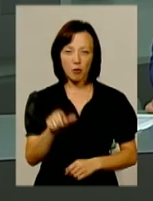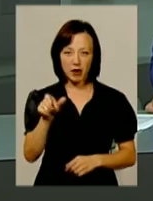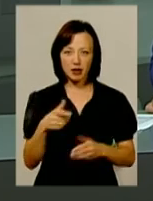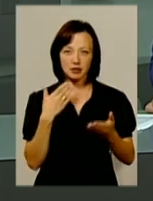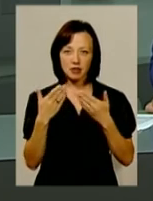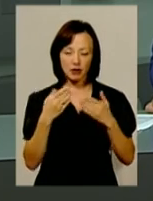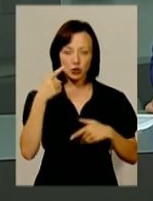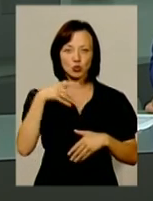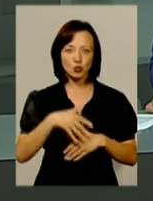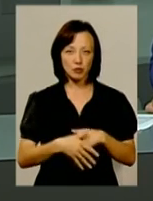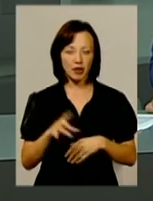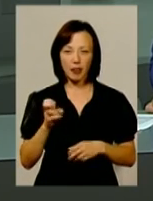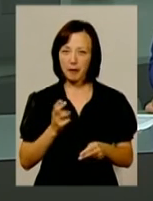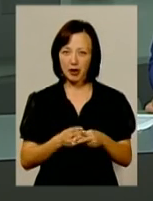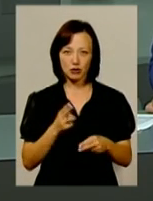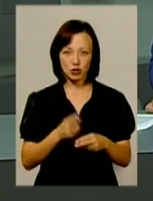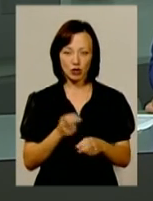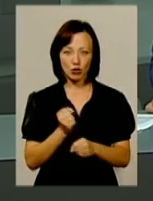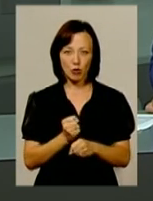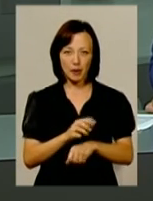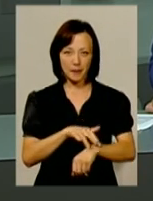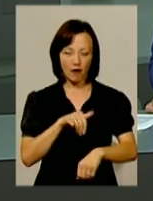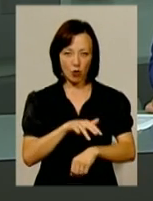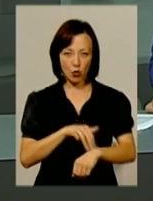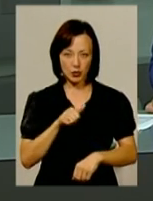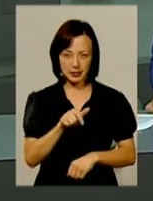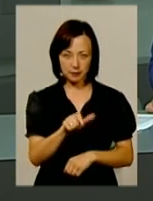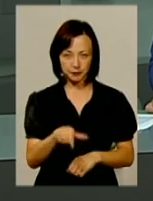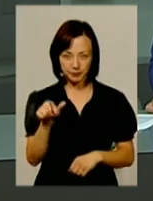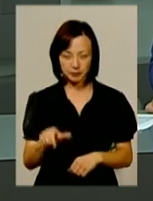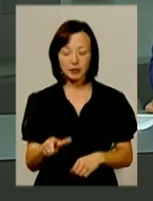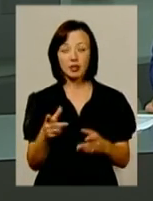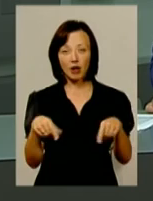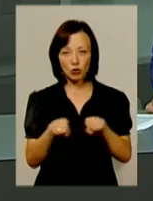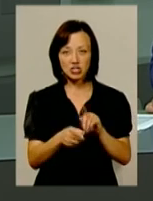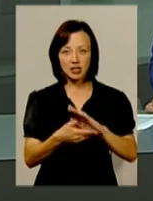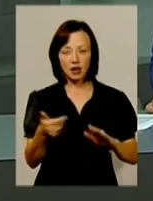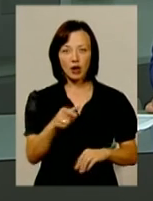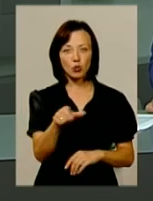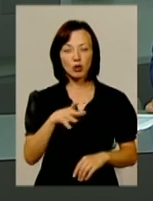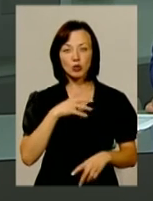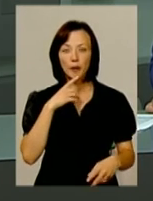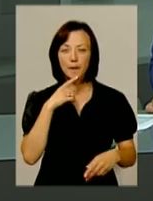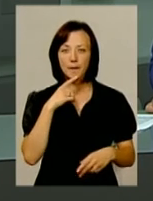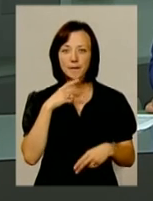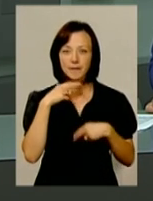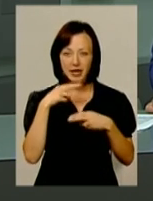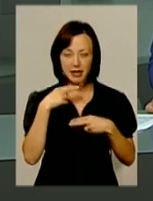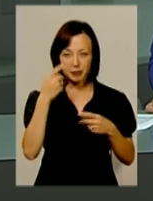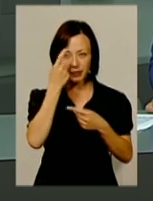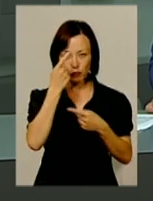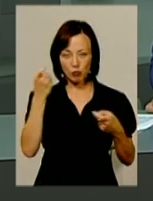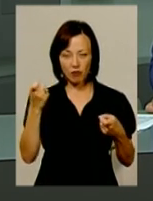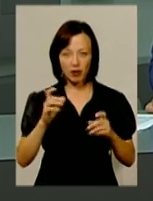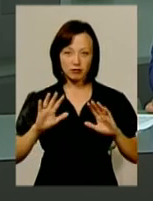ставитися з розумінням і не перешкоджати роботі правоохоронців. Крім того, міліціанти закликають краян бути пильними та інформувати відповідні